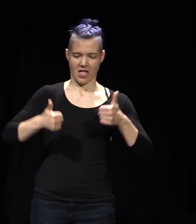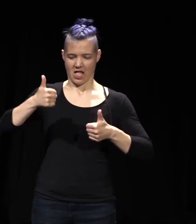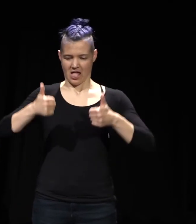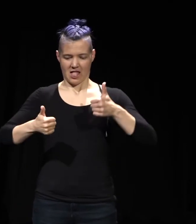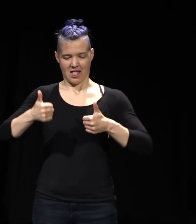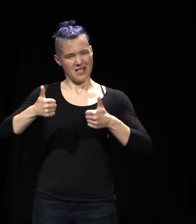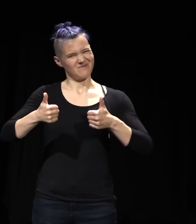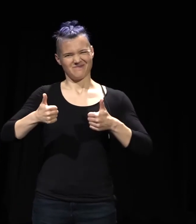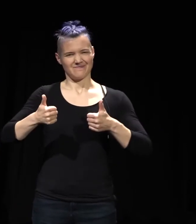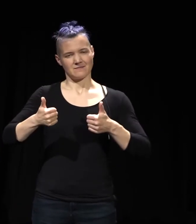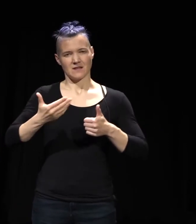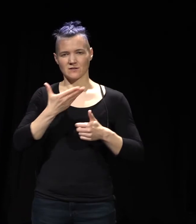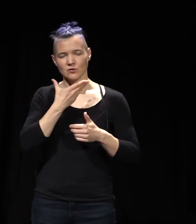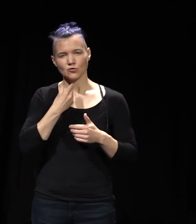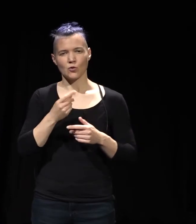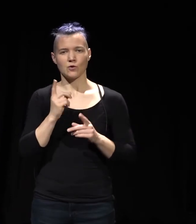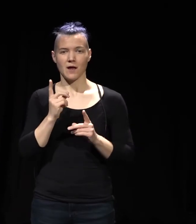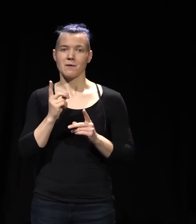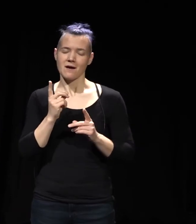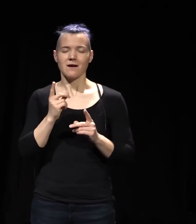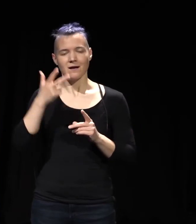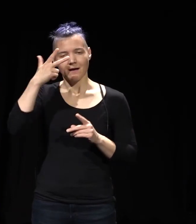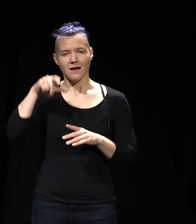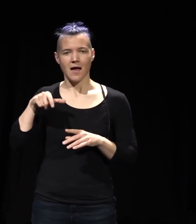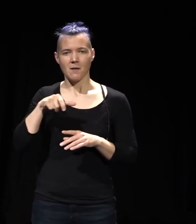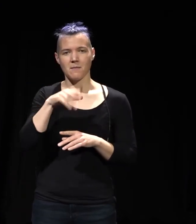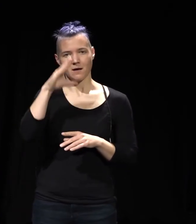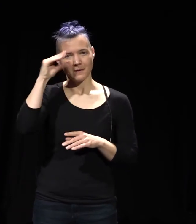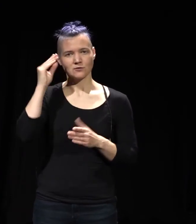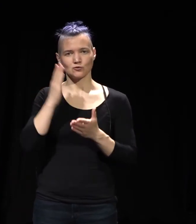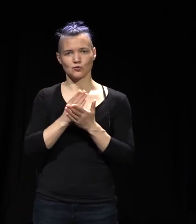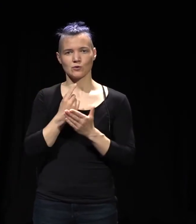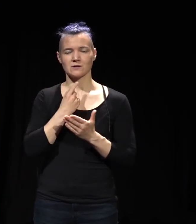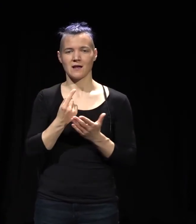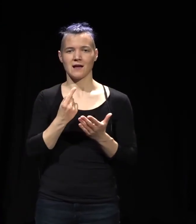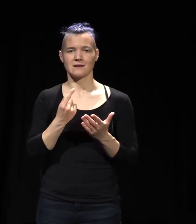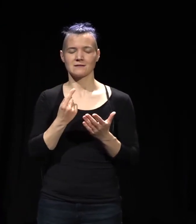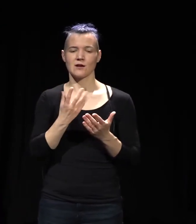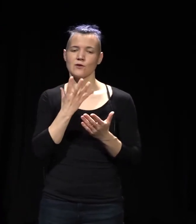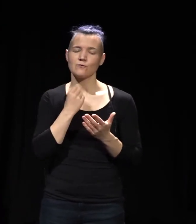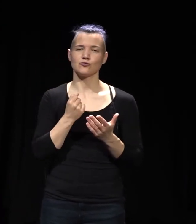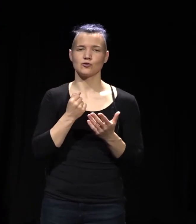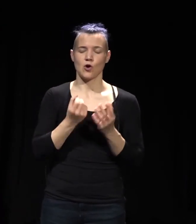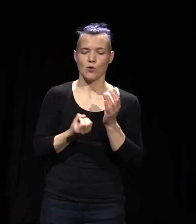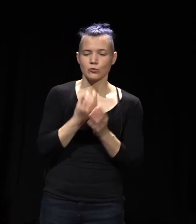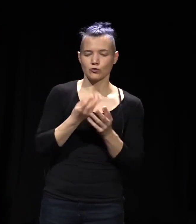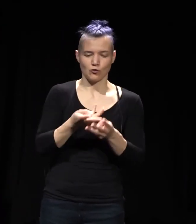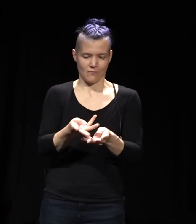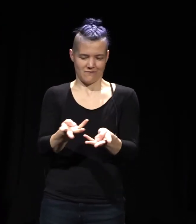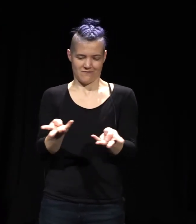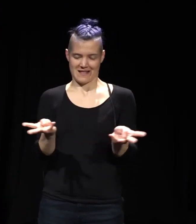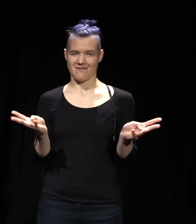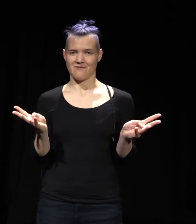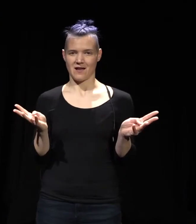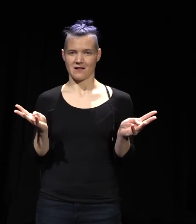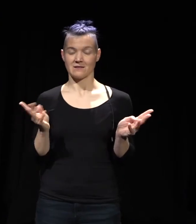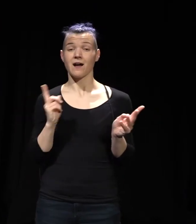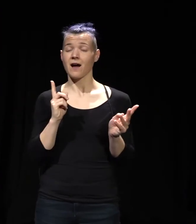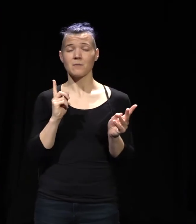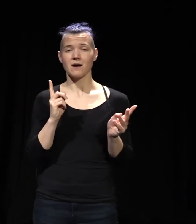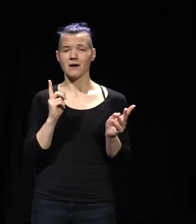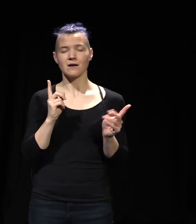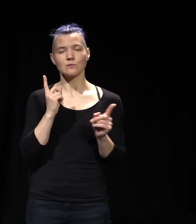weil Sie jetzt, Herr Bachmann, sagten, ja, man will ja viel, es geht um die Vielfalt in den Produktionen, aber ich würde sagen, es geht ja auch um eine Vielfalt der Arbeitsweisen.